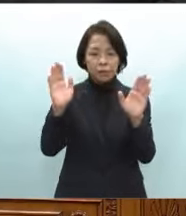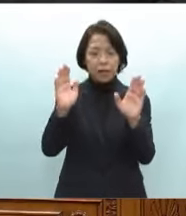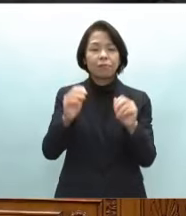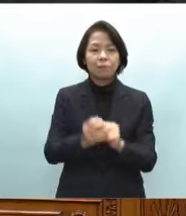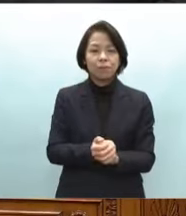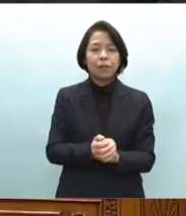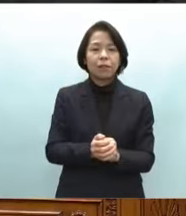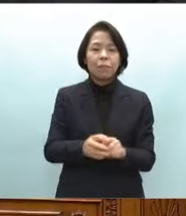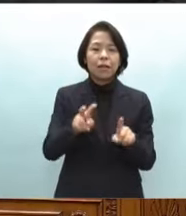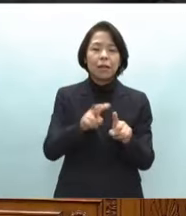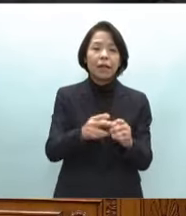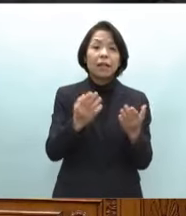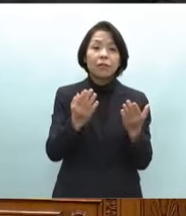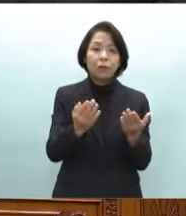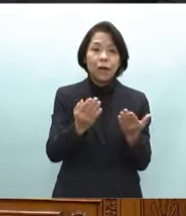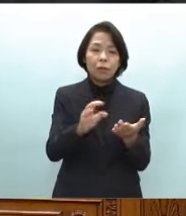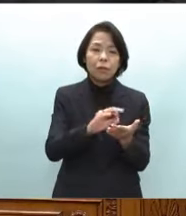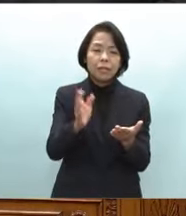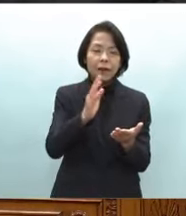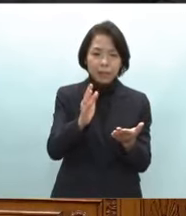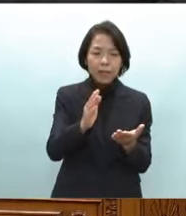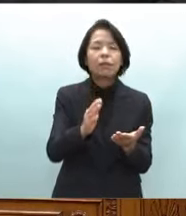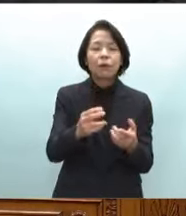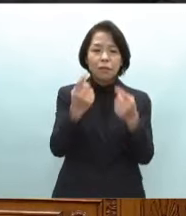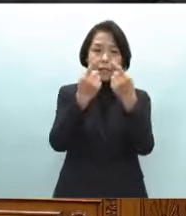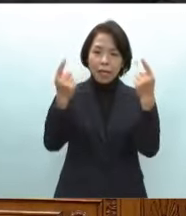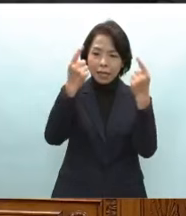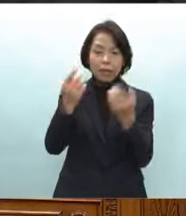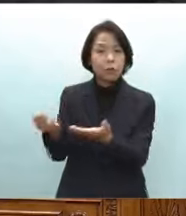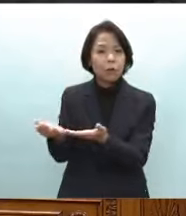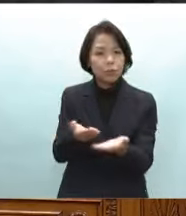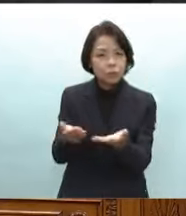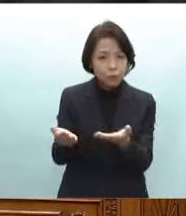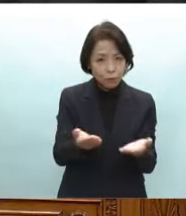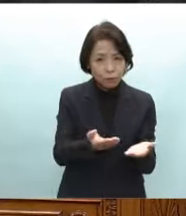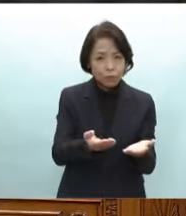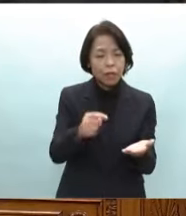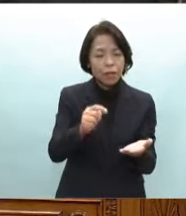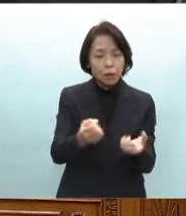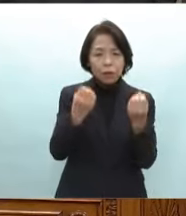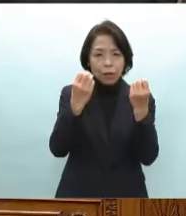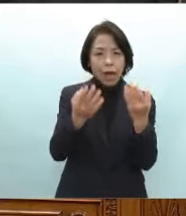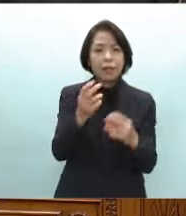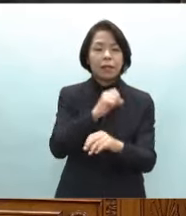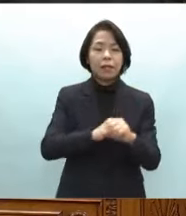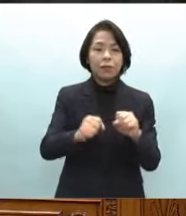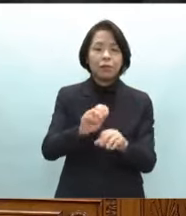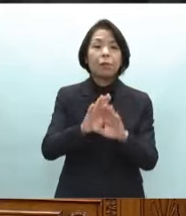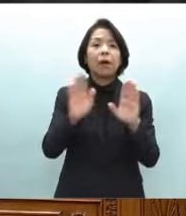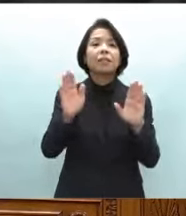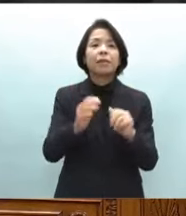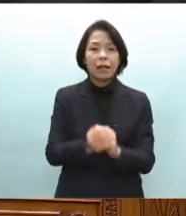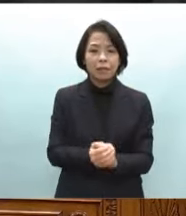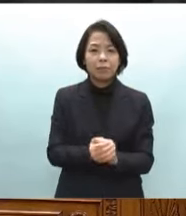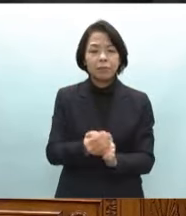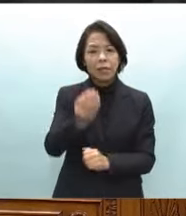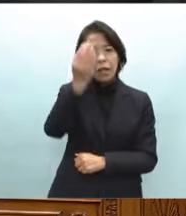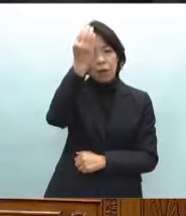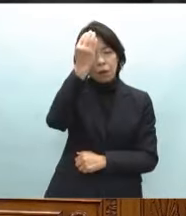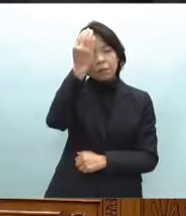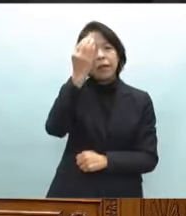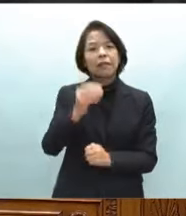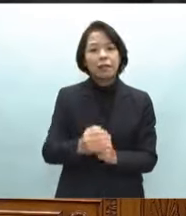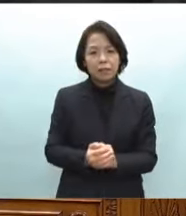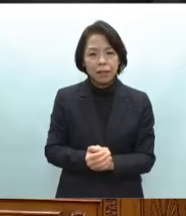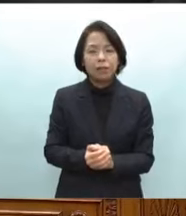の校舎に金沢大学のキャンパスを誘致こうした新たな取り組みもあれば和島市の白米千